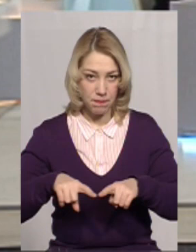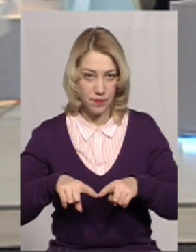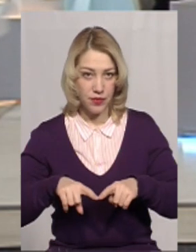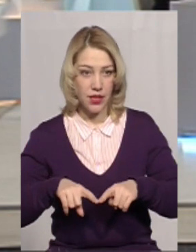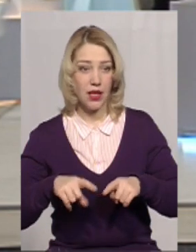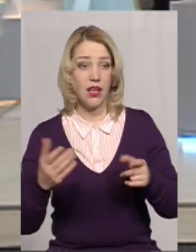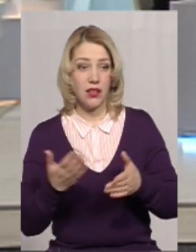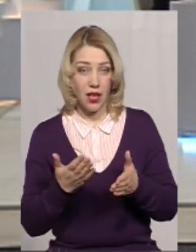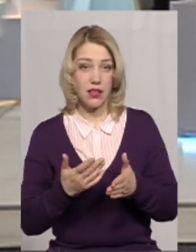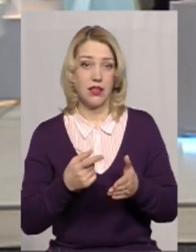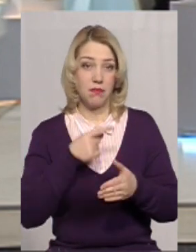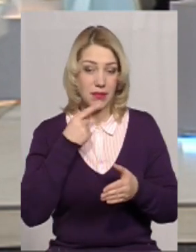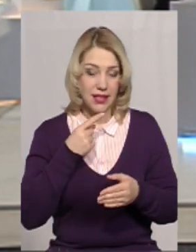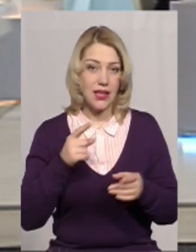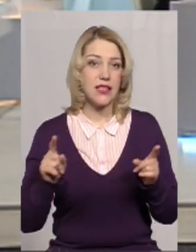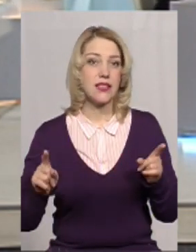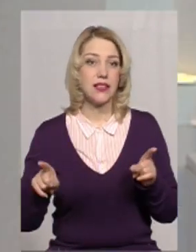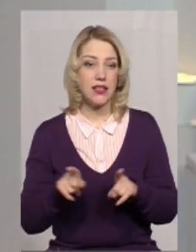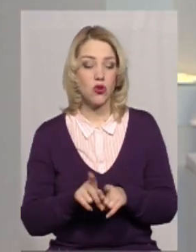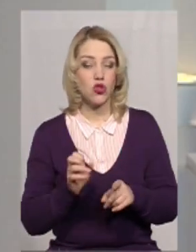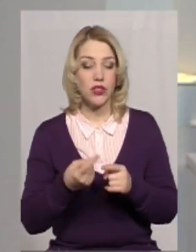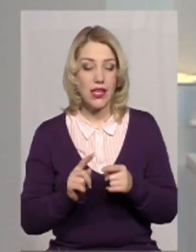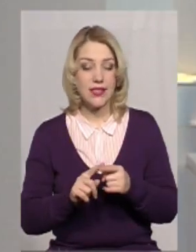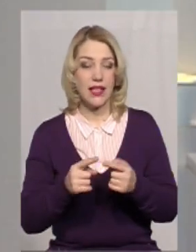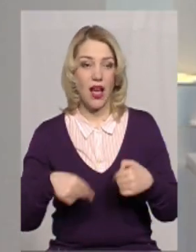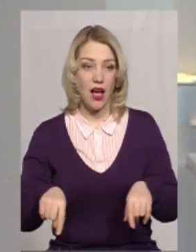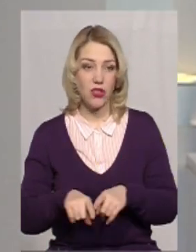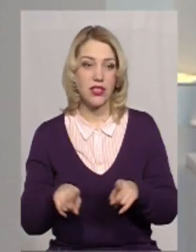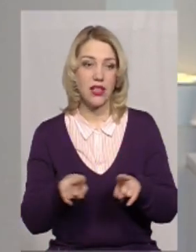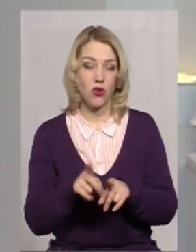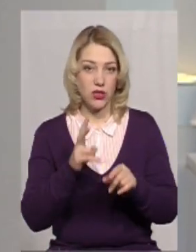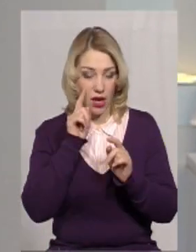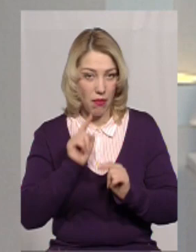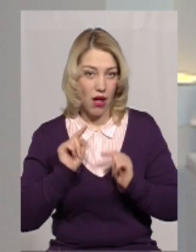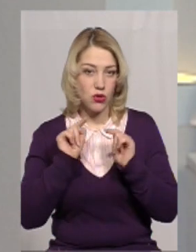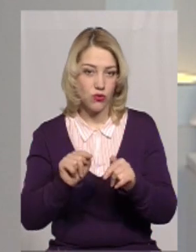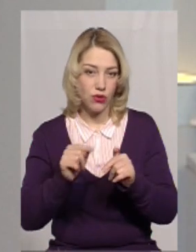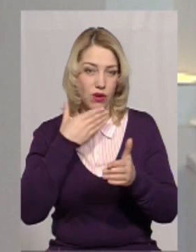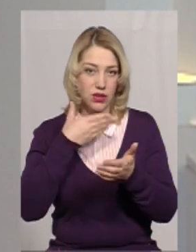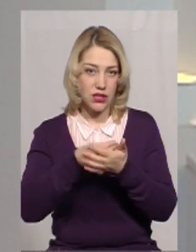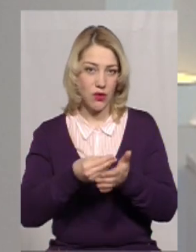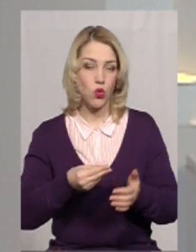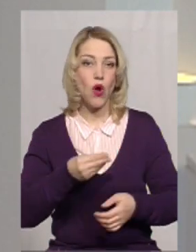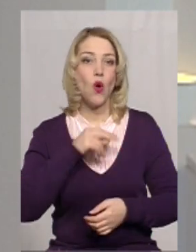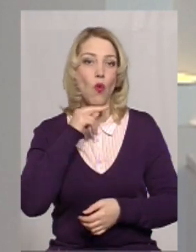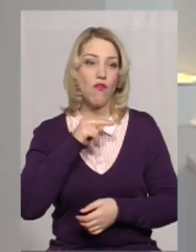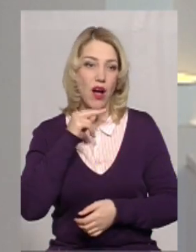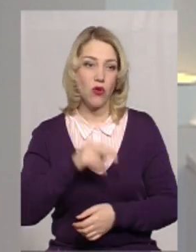які підкреслили також, що на цій галузі треба акцентувати свою увагу